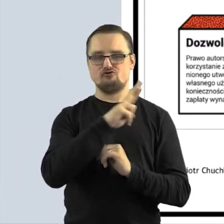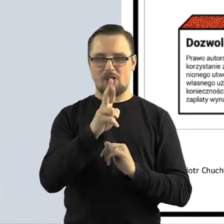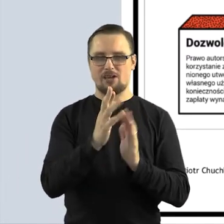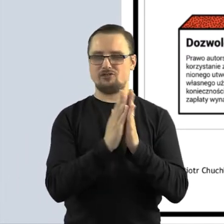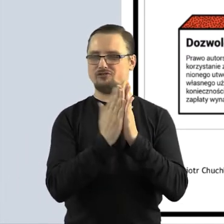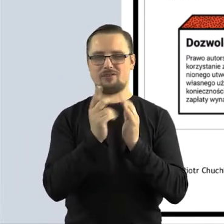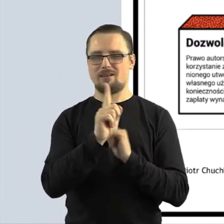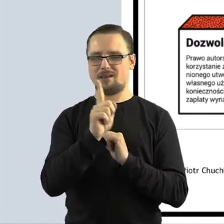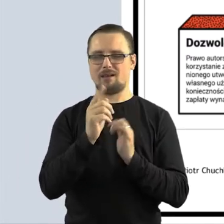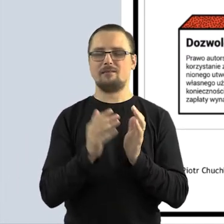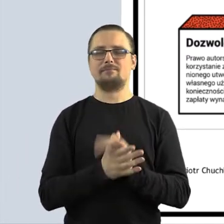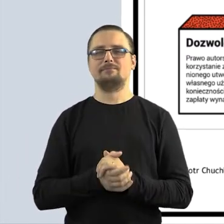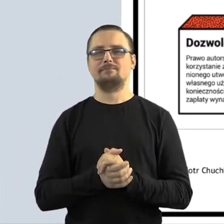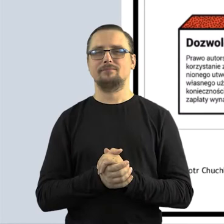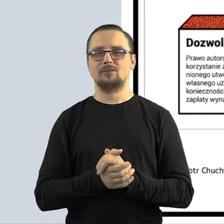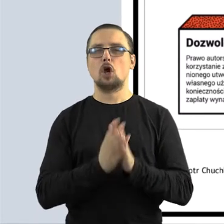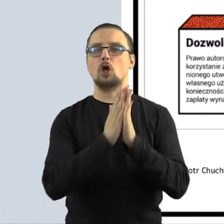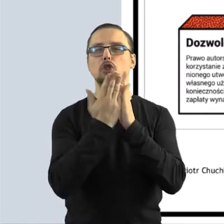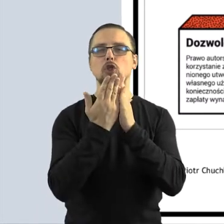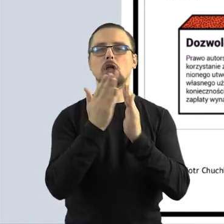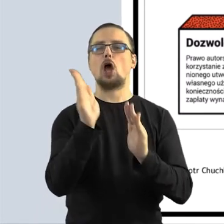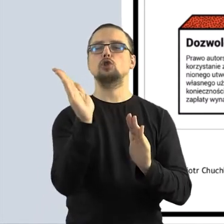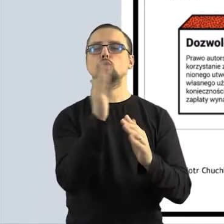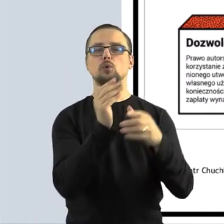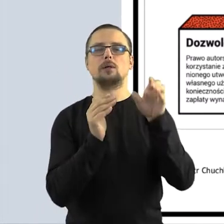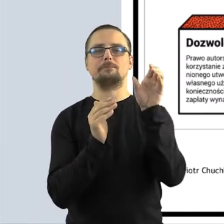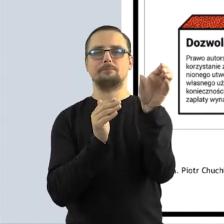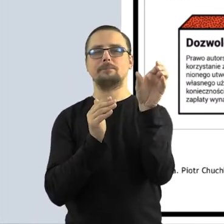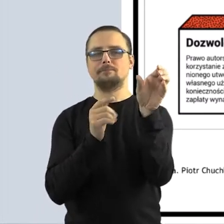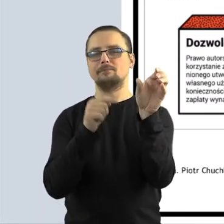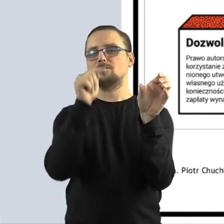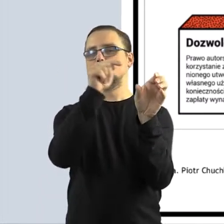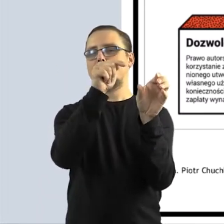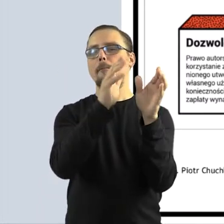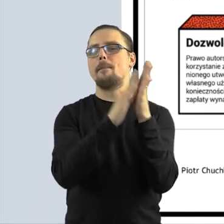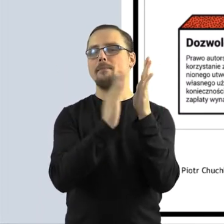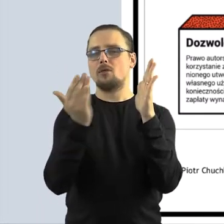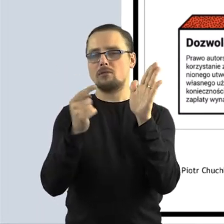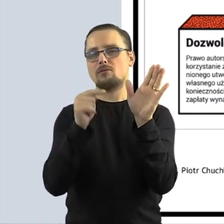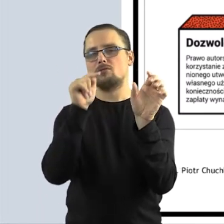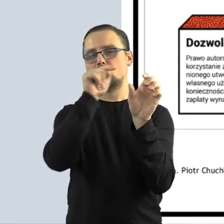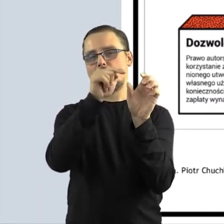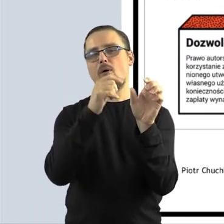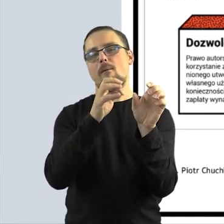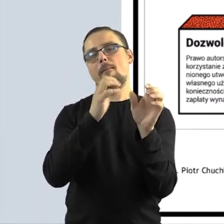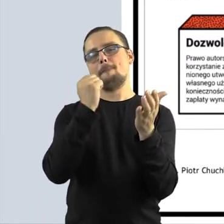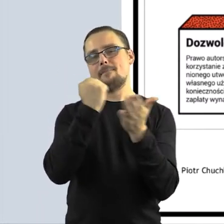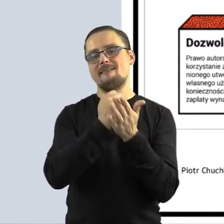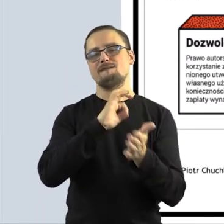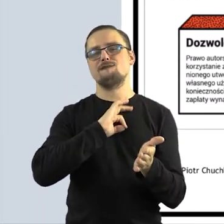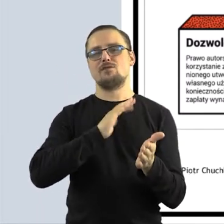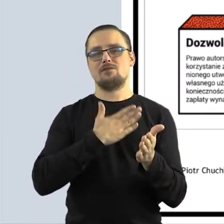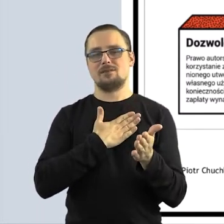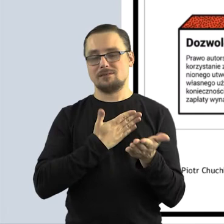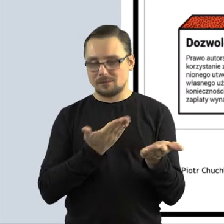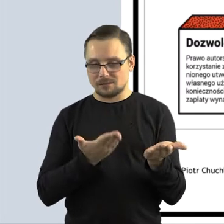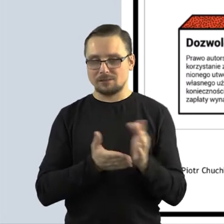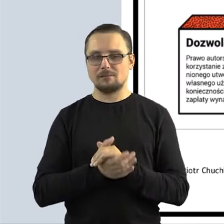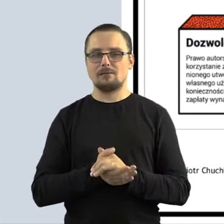rozróżnić, że książka jako przedmiot, którą Państwo mają w bibliotece, podlega prawu własności.